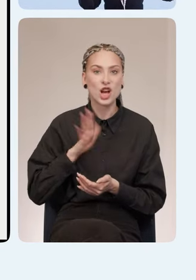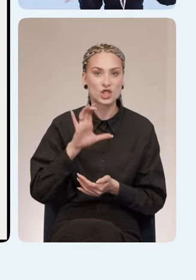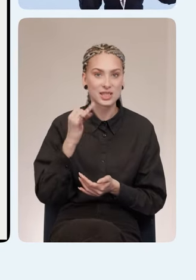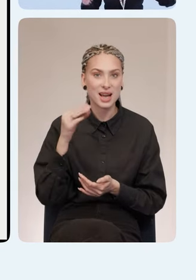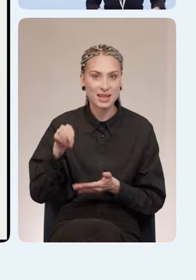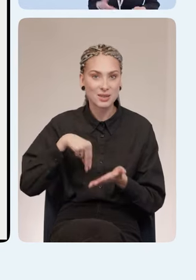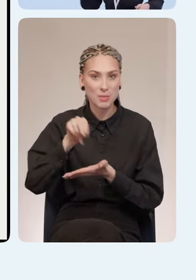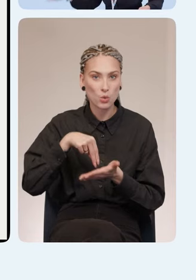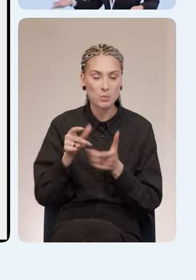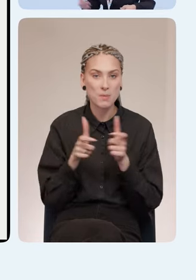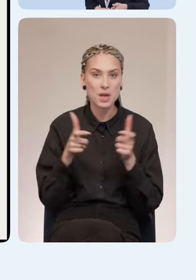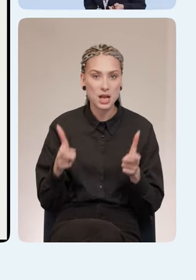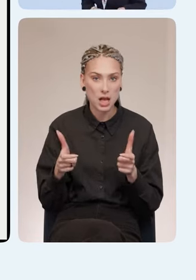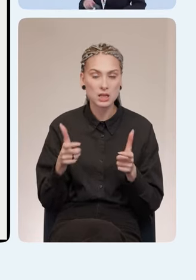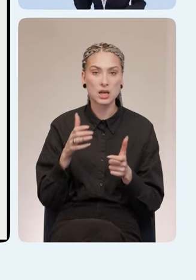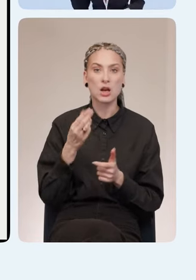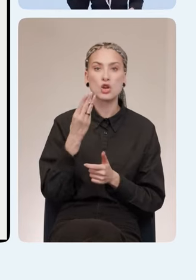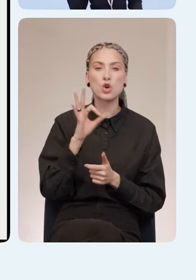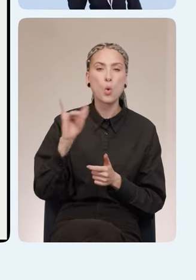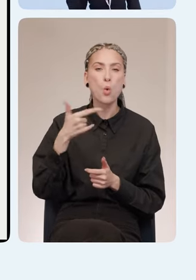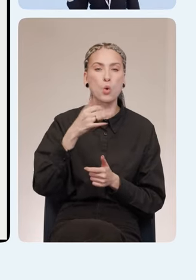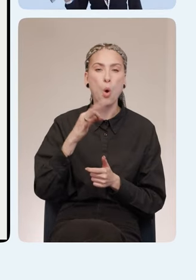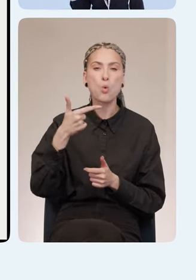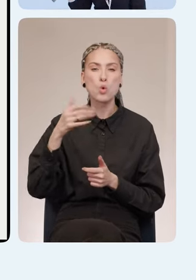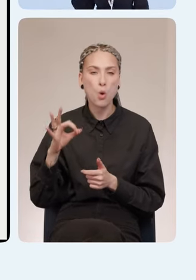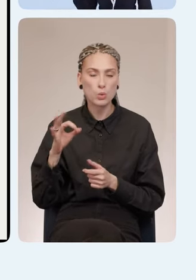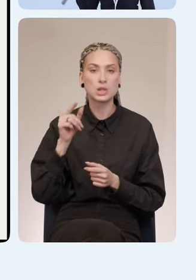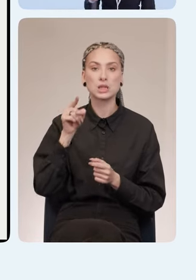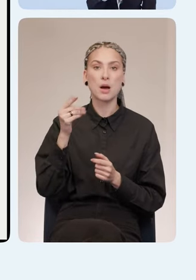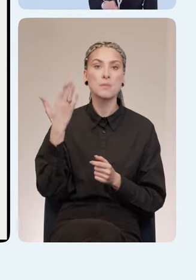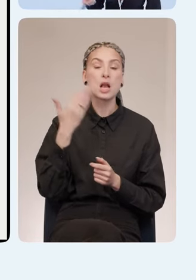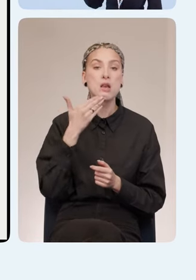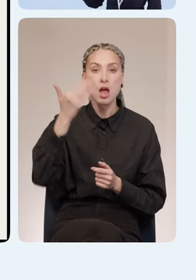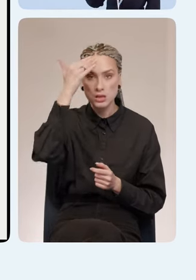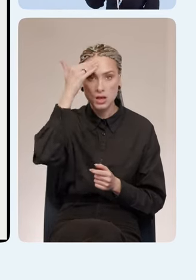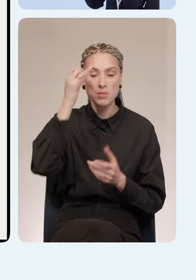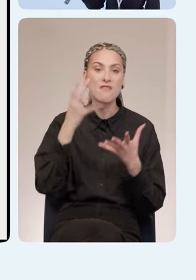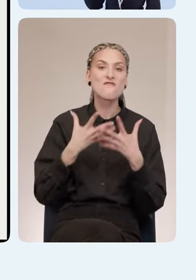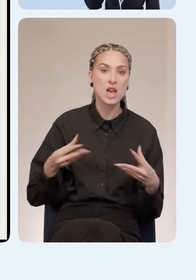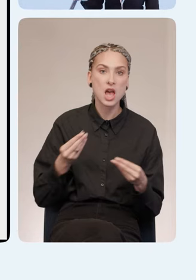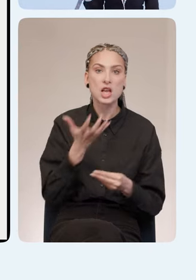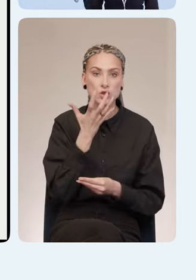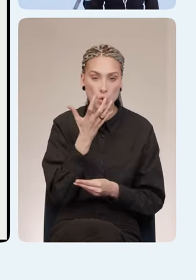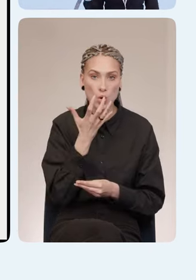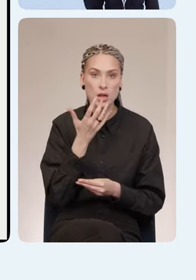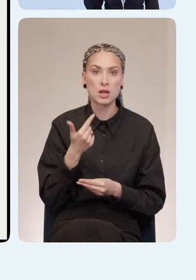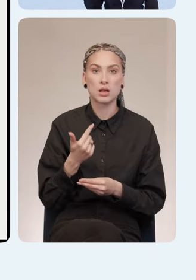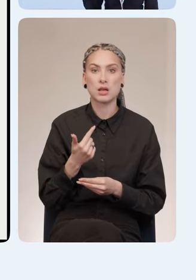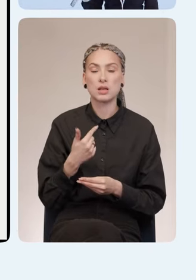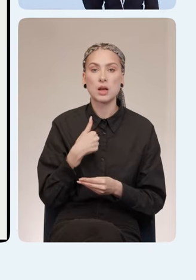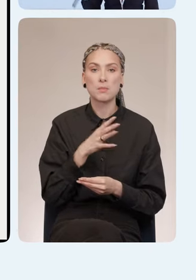покупка билетов, а на шоу GoGo. Кстати, на тот момент, по крайней мере летом и весной, там были достаточно